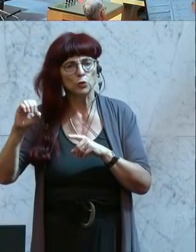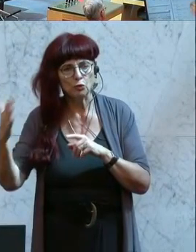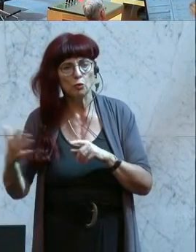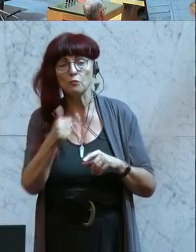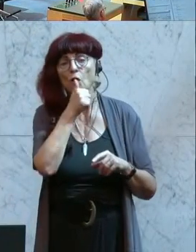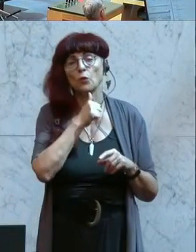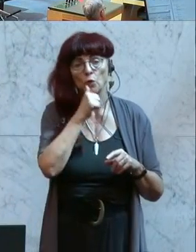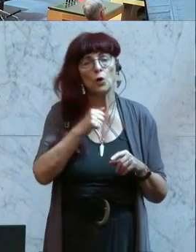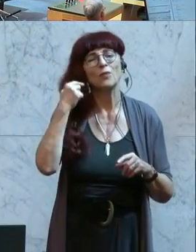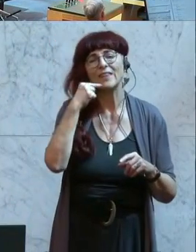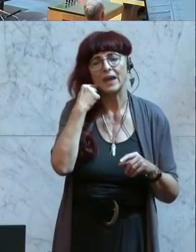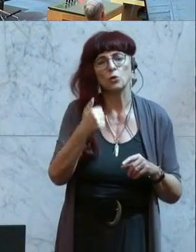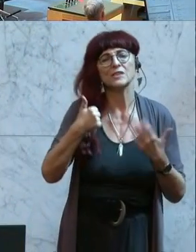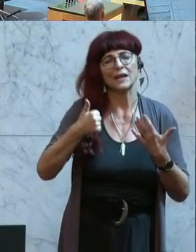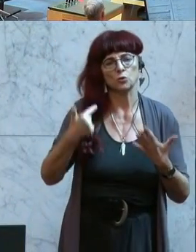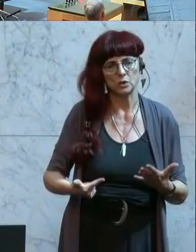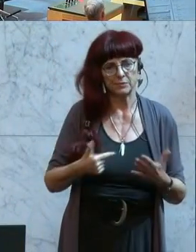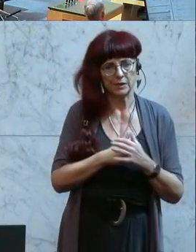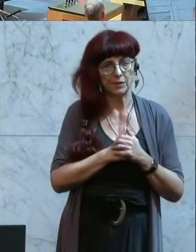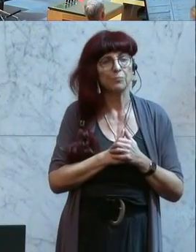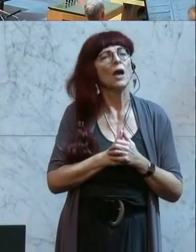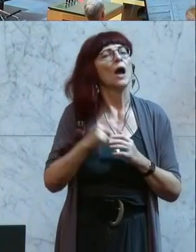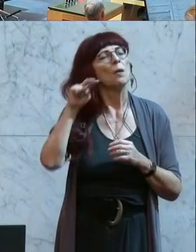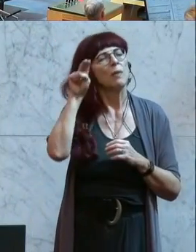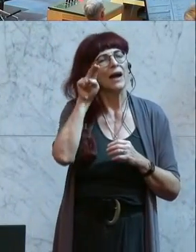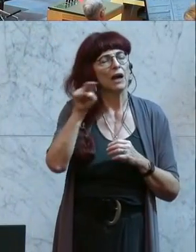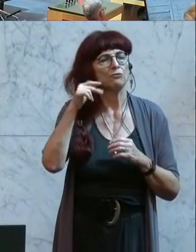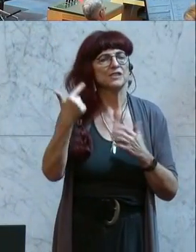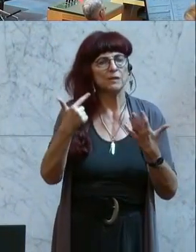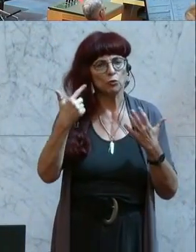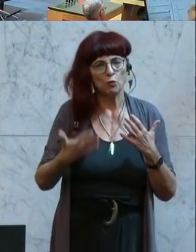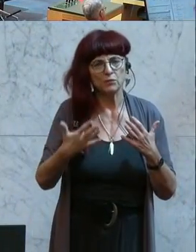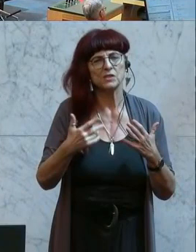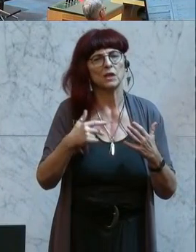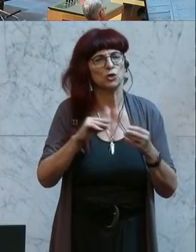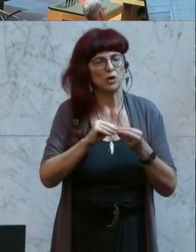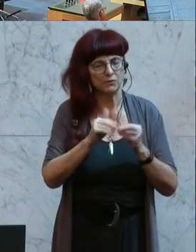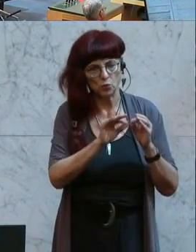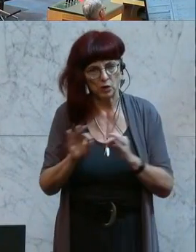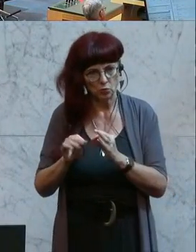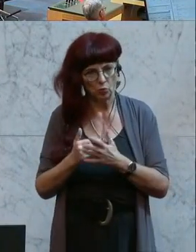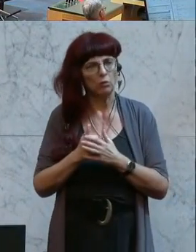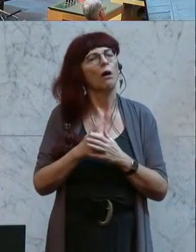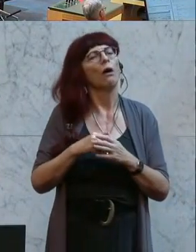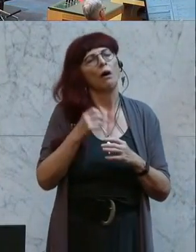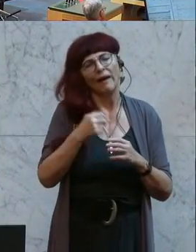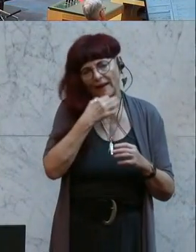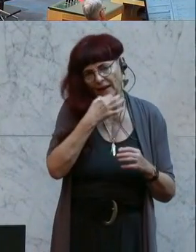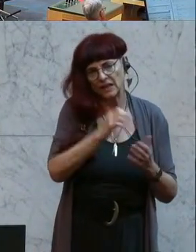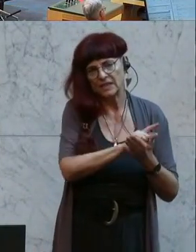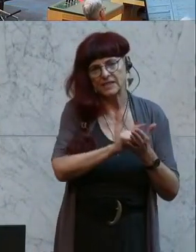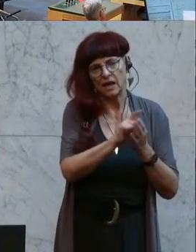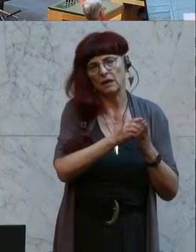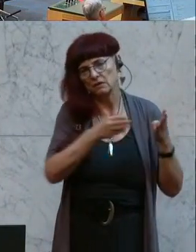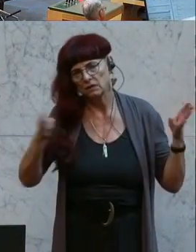Kinderbetreuungsgeld muss erhöht werden und eine tägliche Turnstunde an Schulen zum Pflichtprogramm werden.